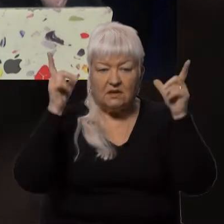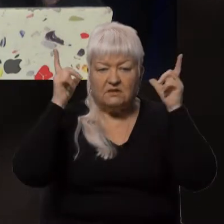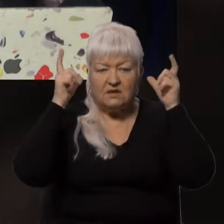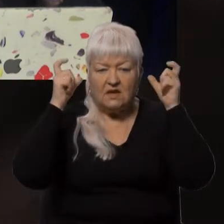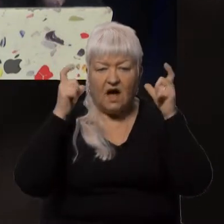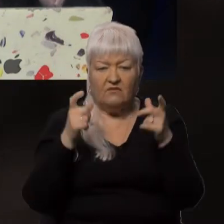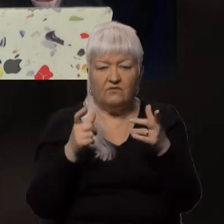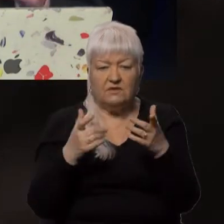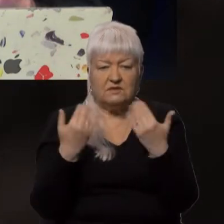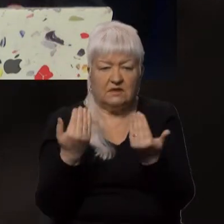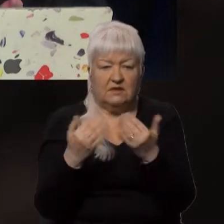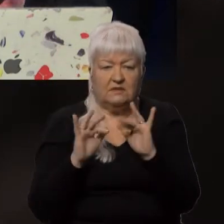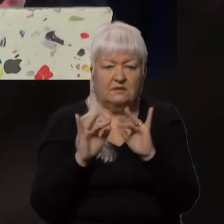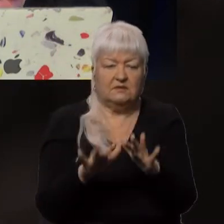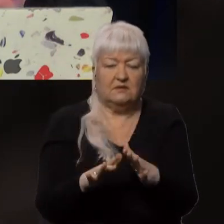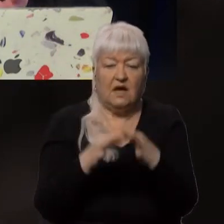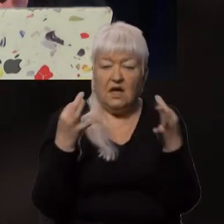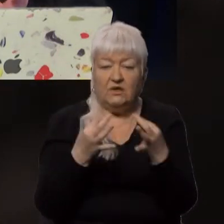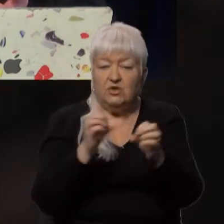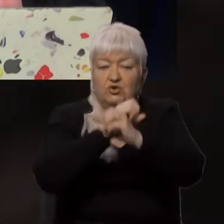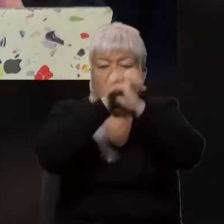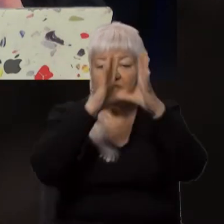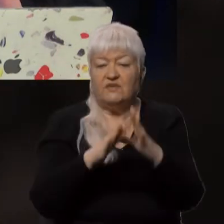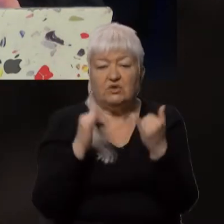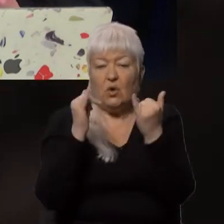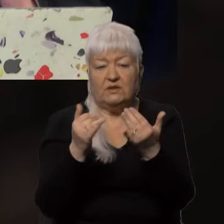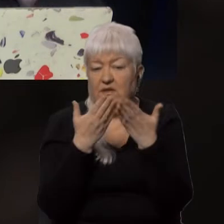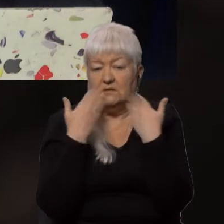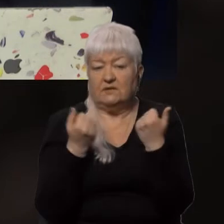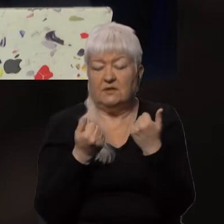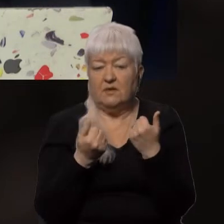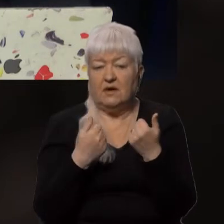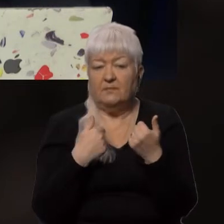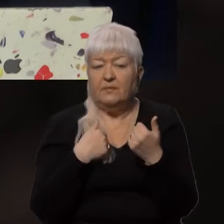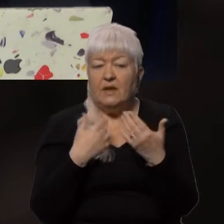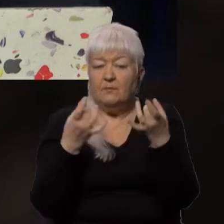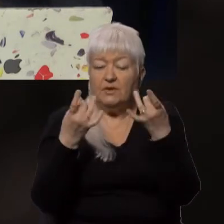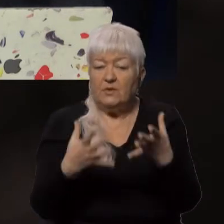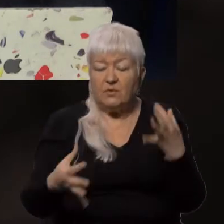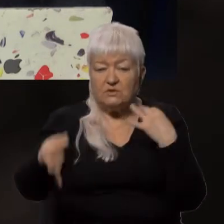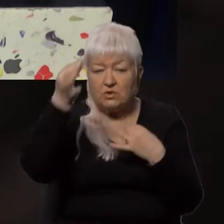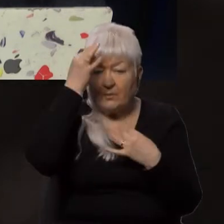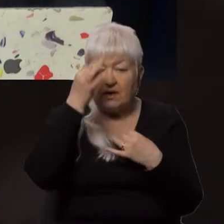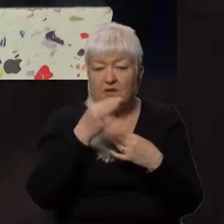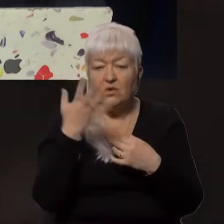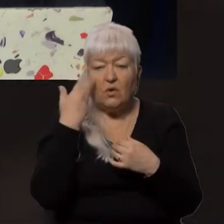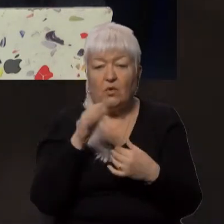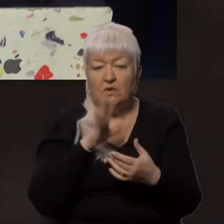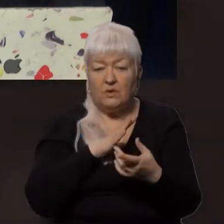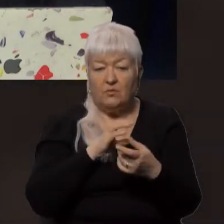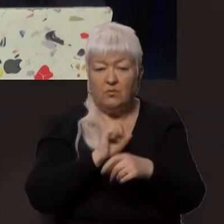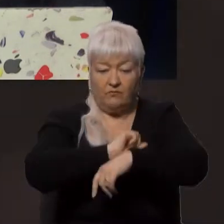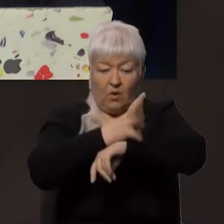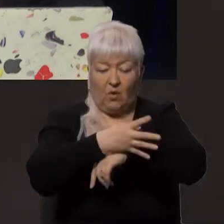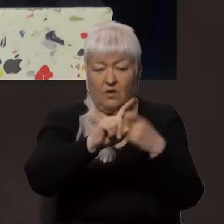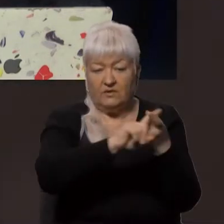як я вже казав до цього в ефірі, нічого святого не існує. І тут мені просто пригадується, що під час пандемії ковіду, Православна